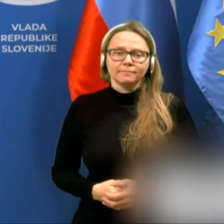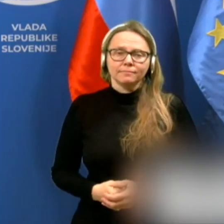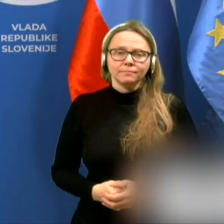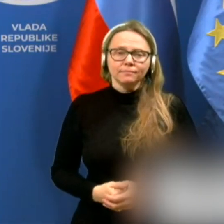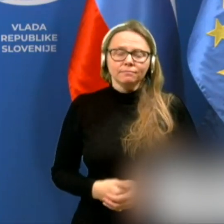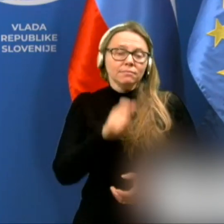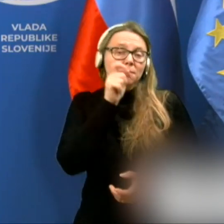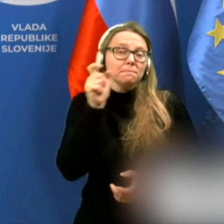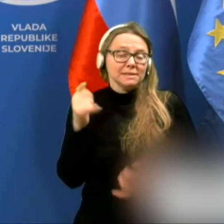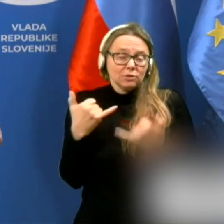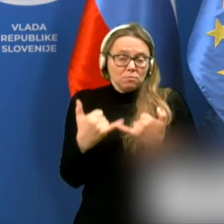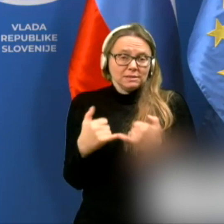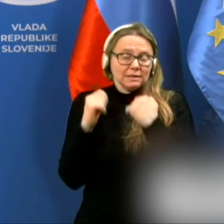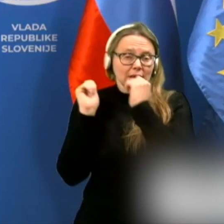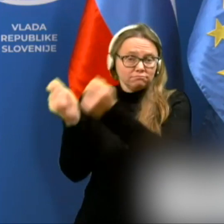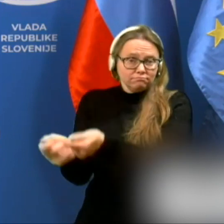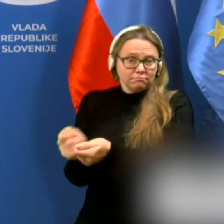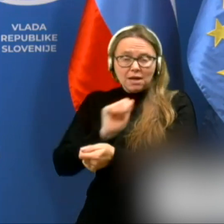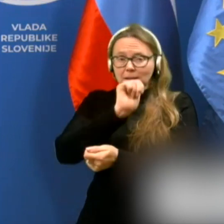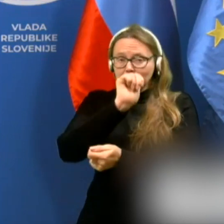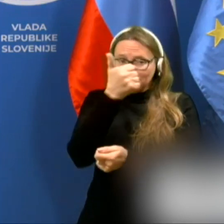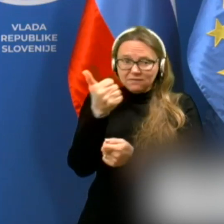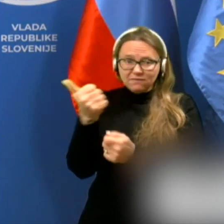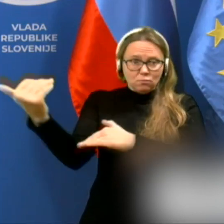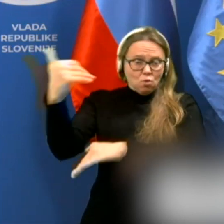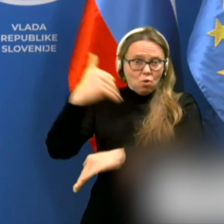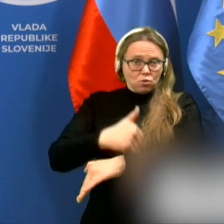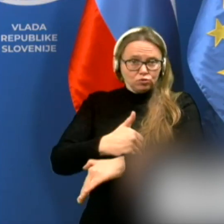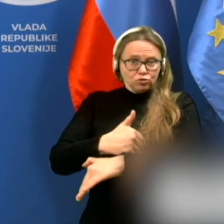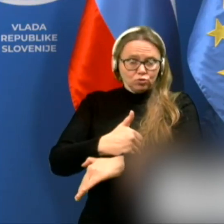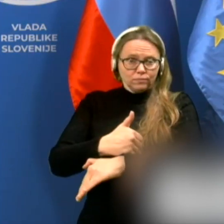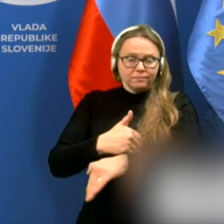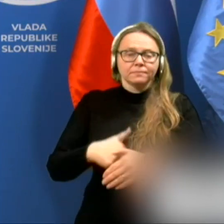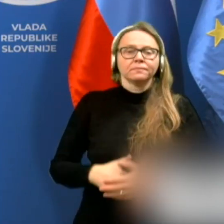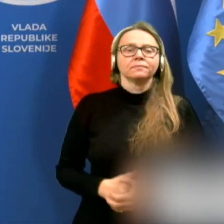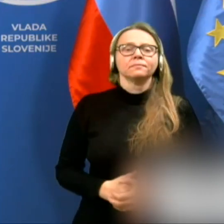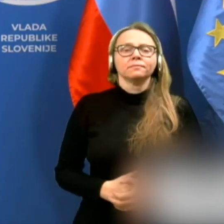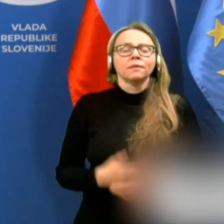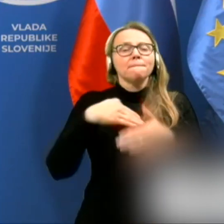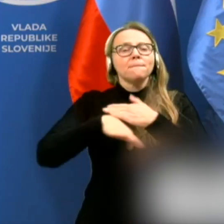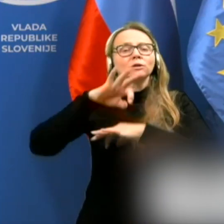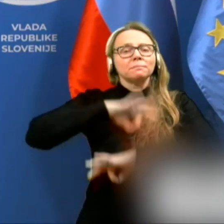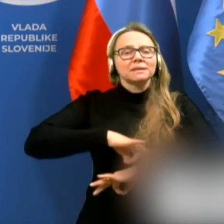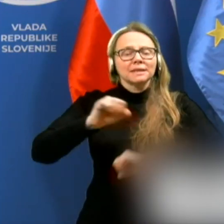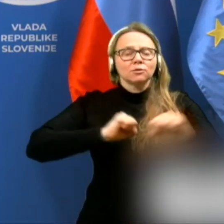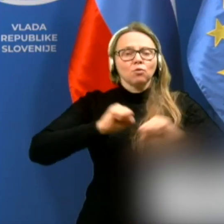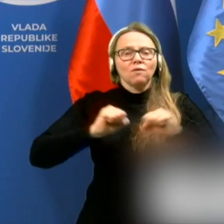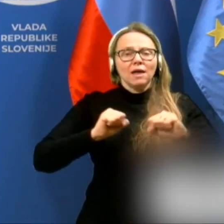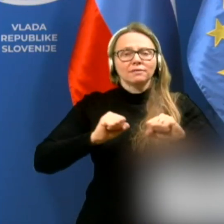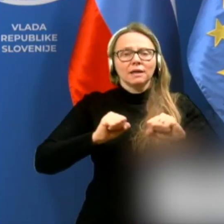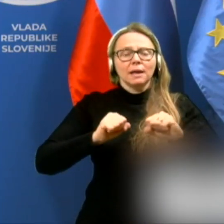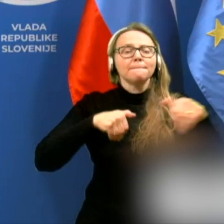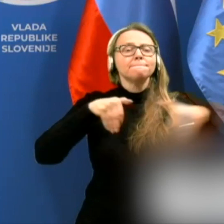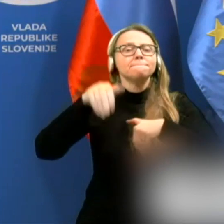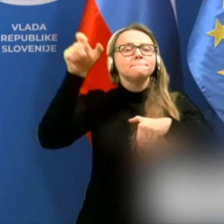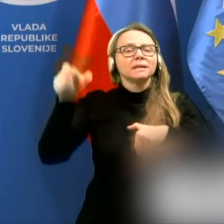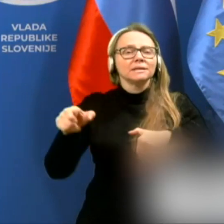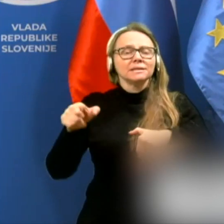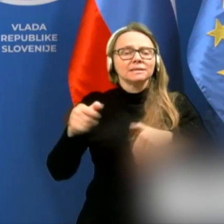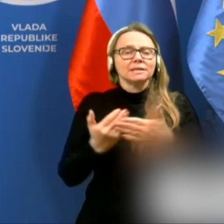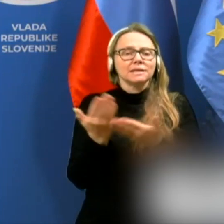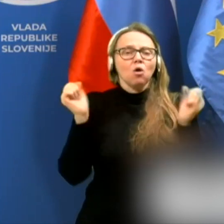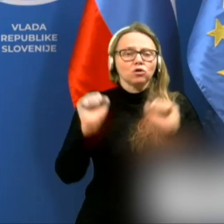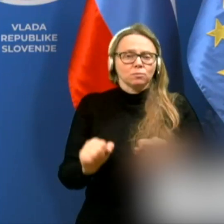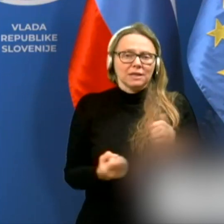Besedo pa sedaj predajam prvemu gostu, podpredsedniku vlade, ministru za